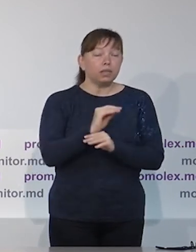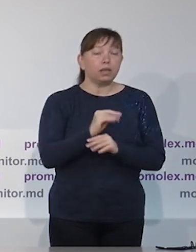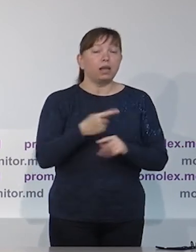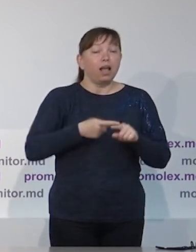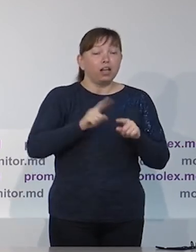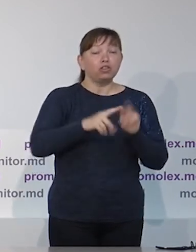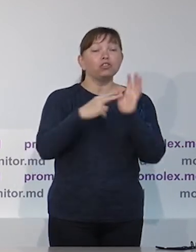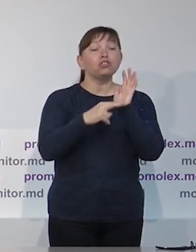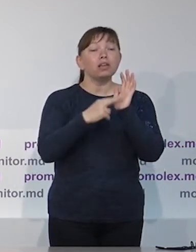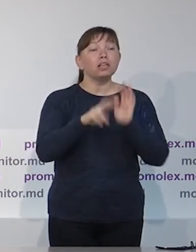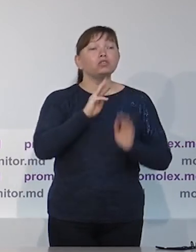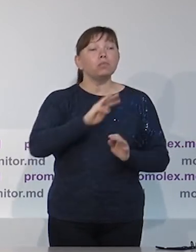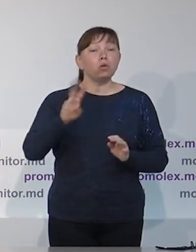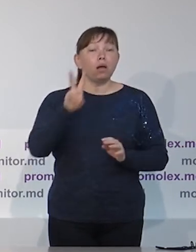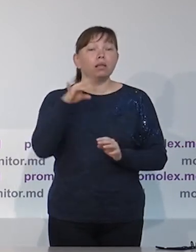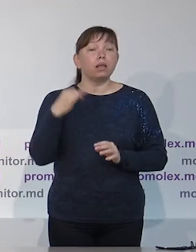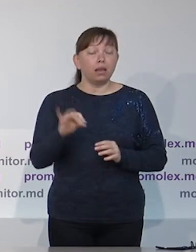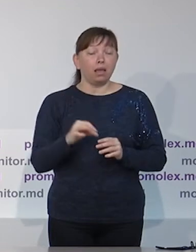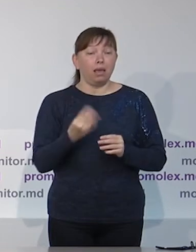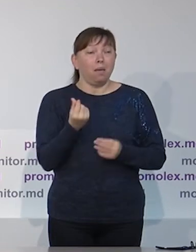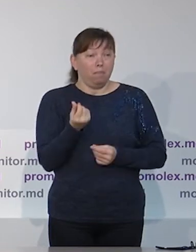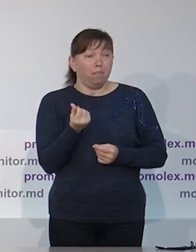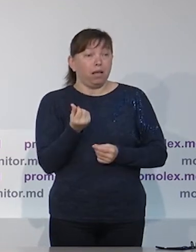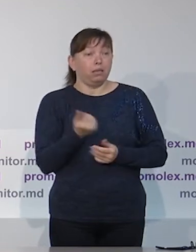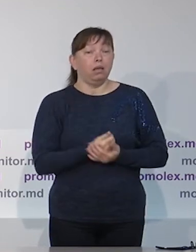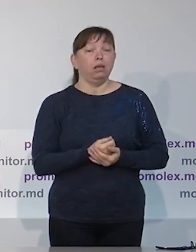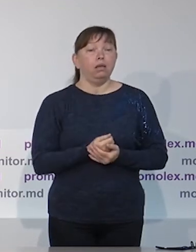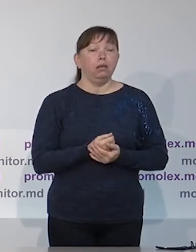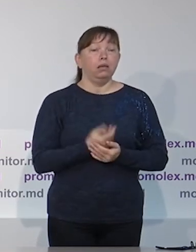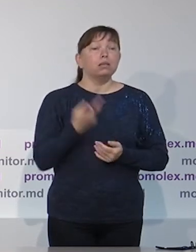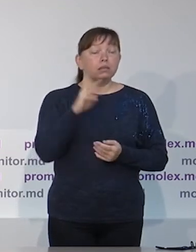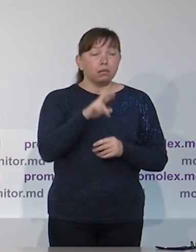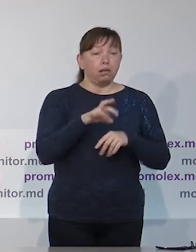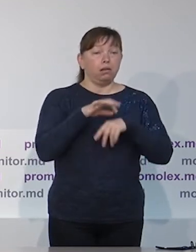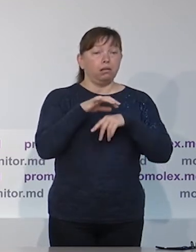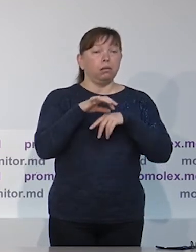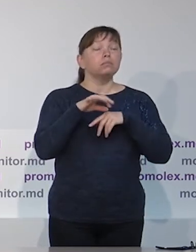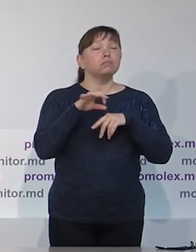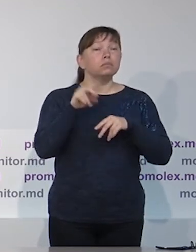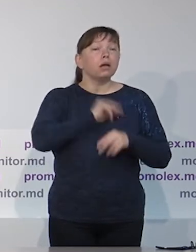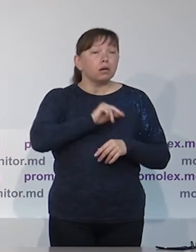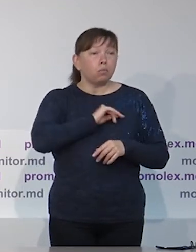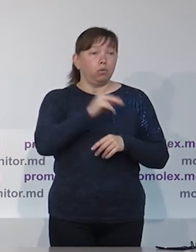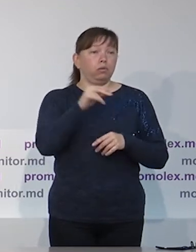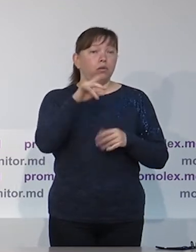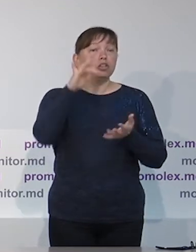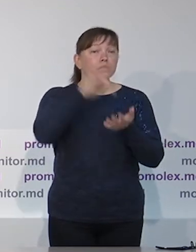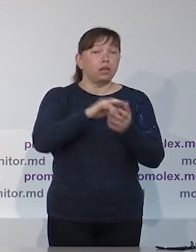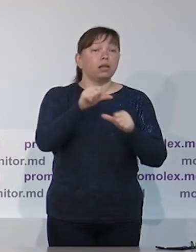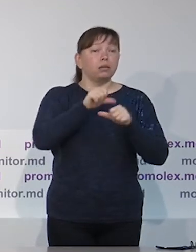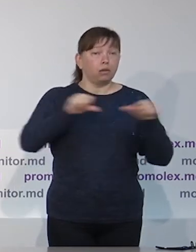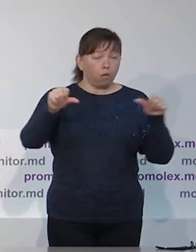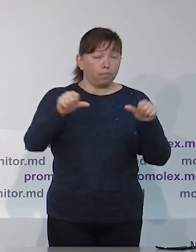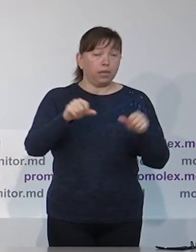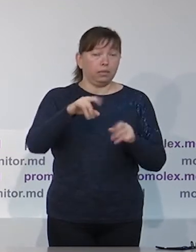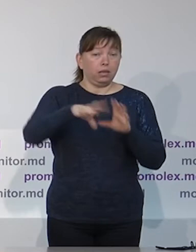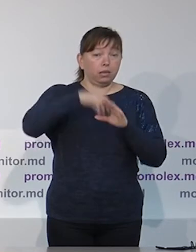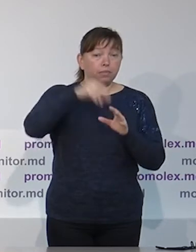Говоря о возможности найти дополнительно, в дополнение к тем 70 миллионам леев